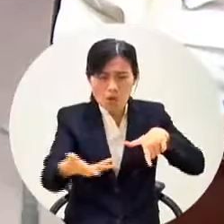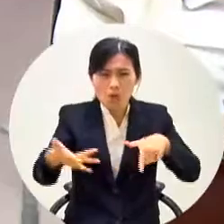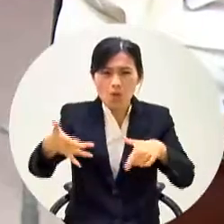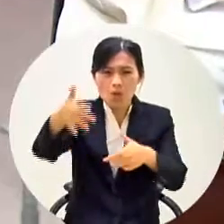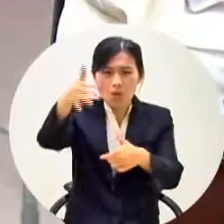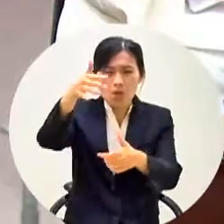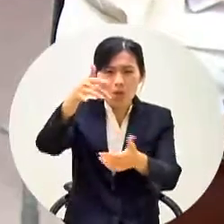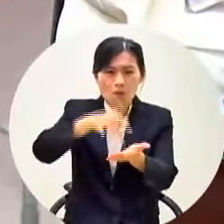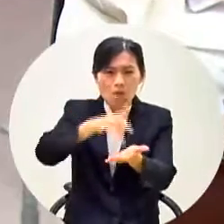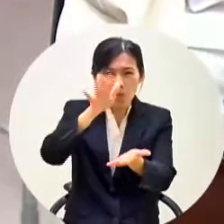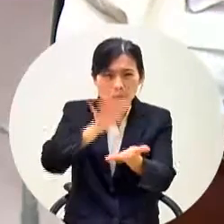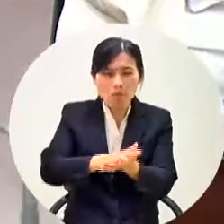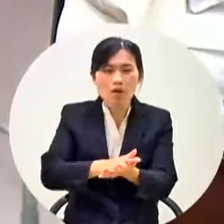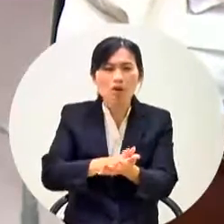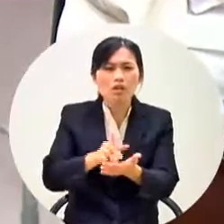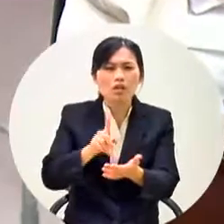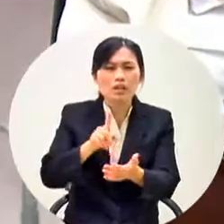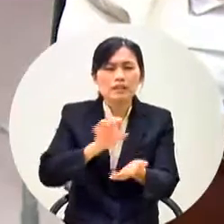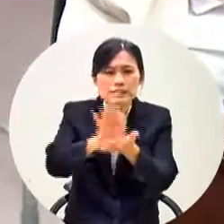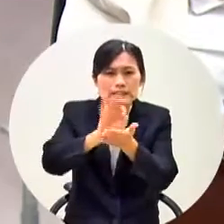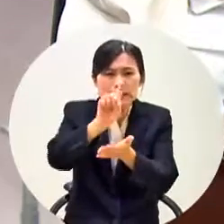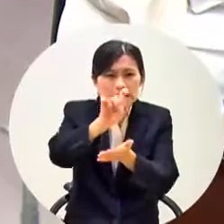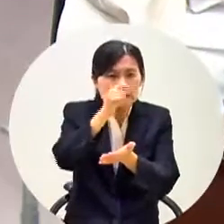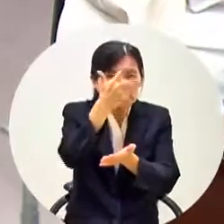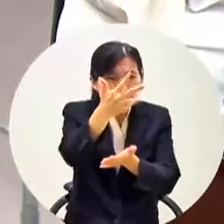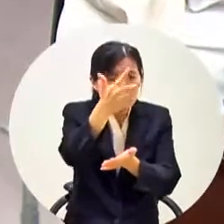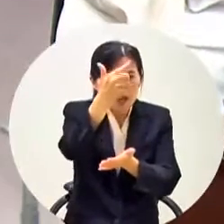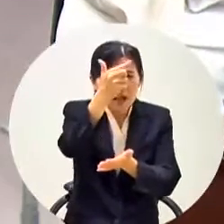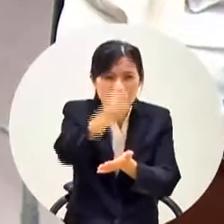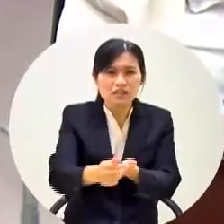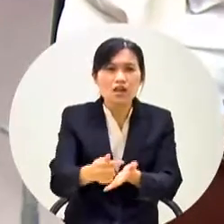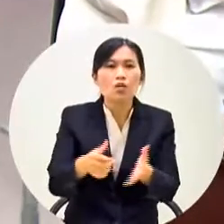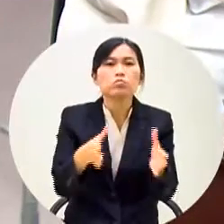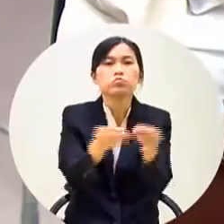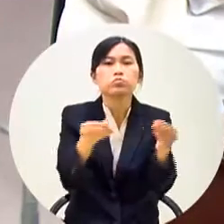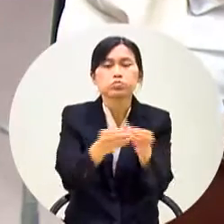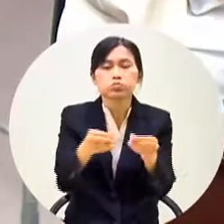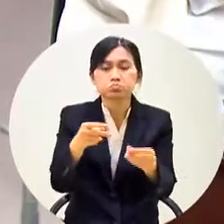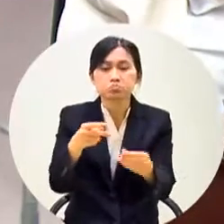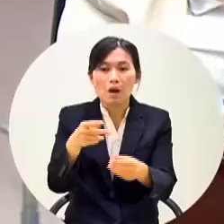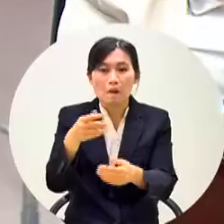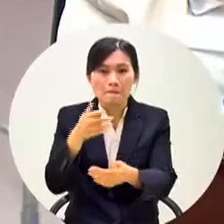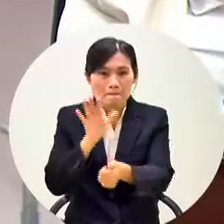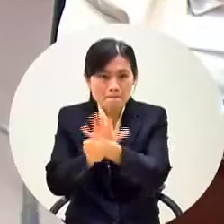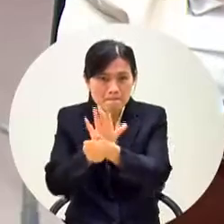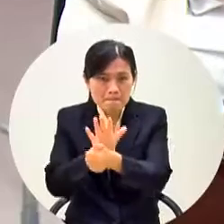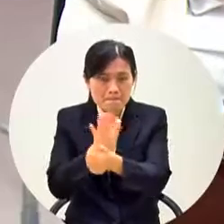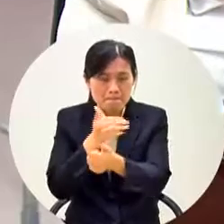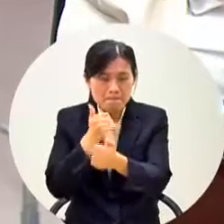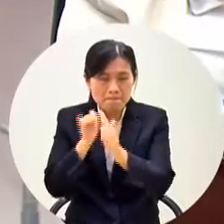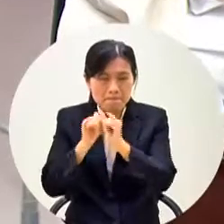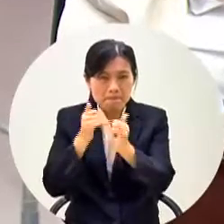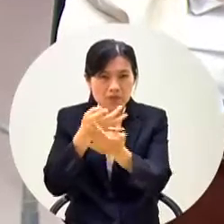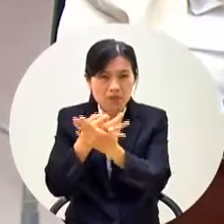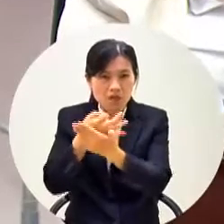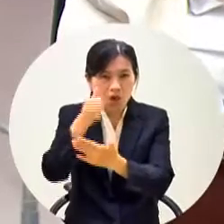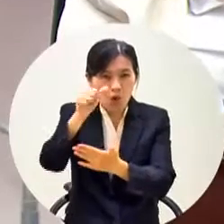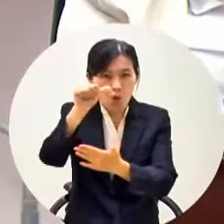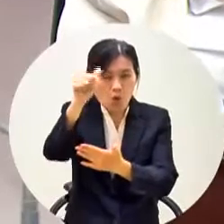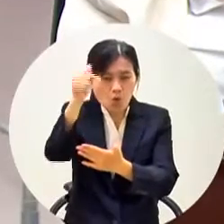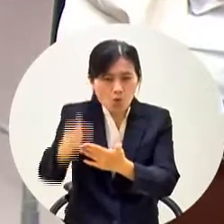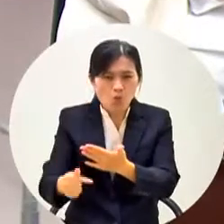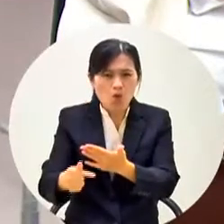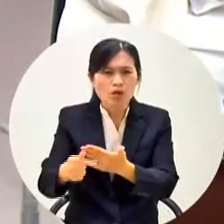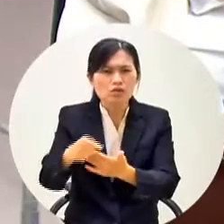億不用這樣多你可以幫人民省下五億搞不好以量自駕你們都